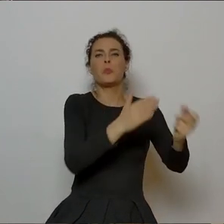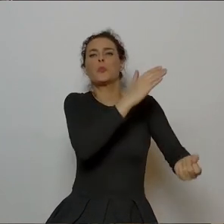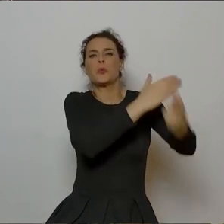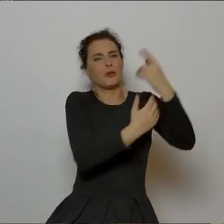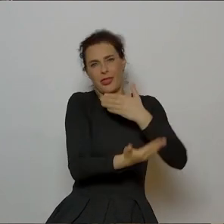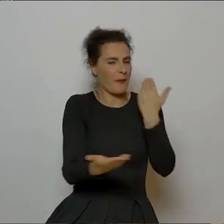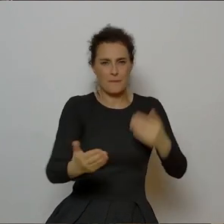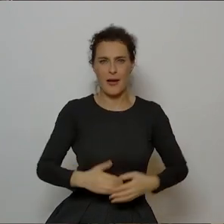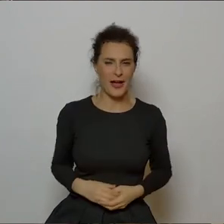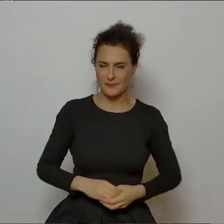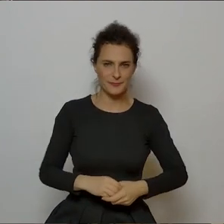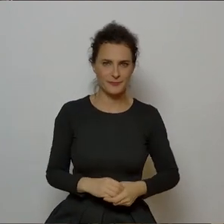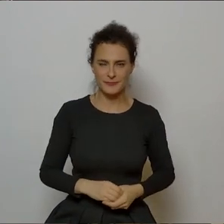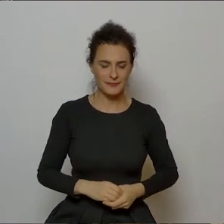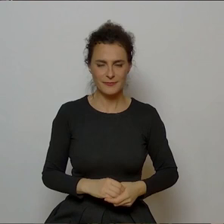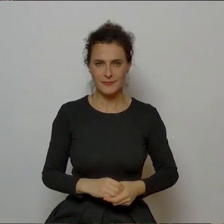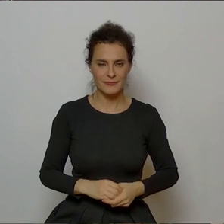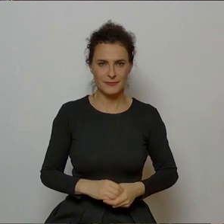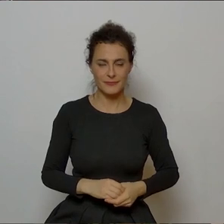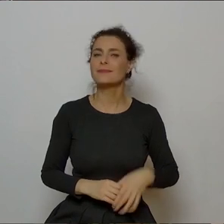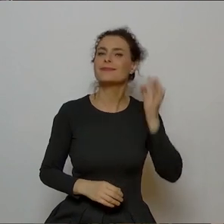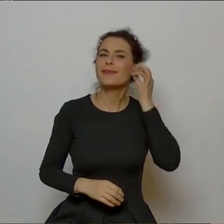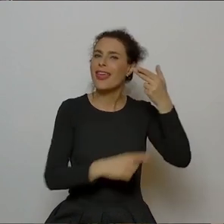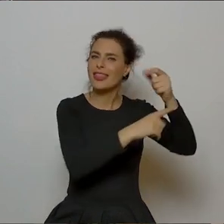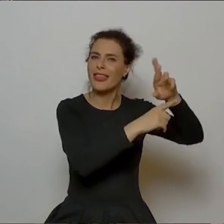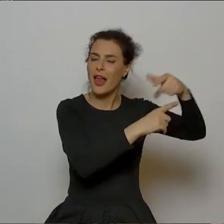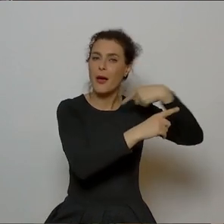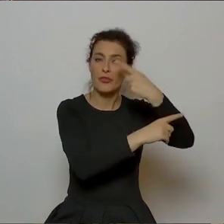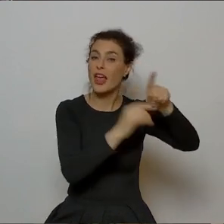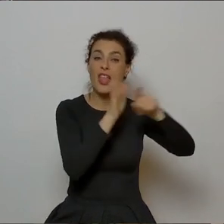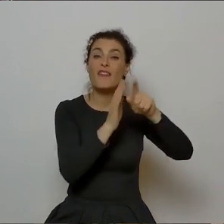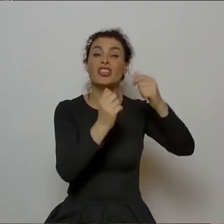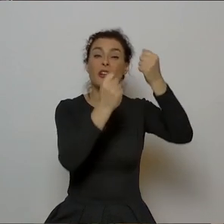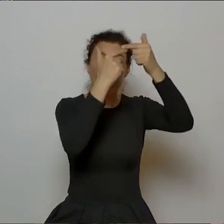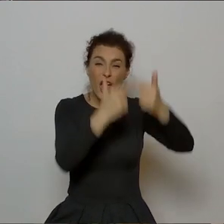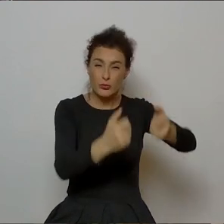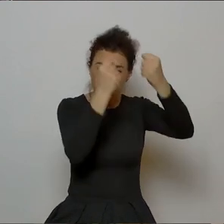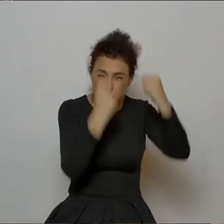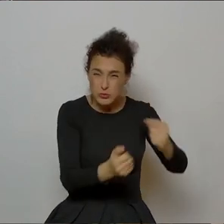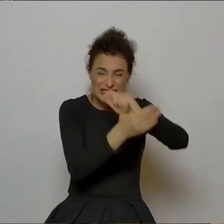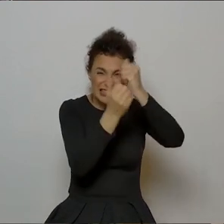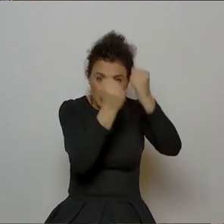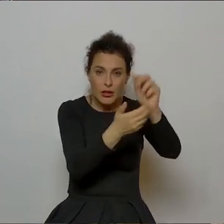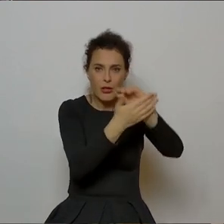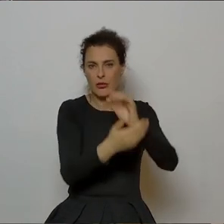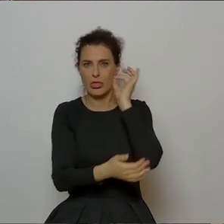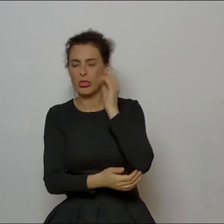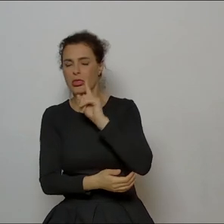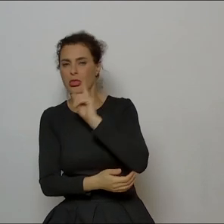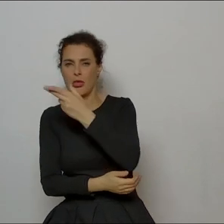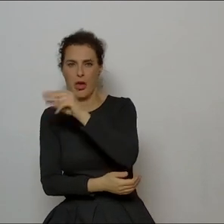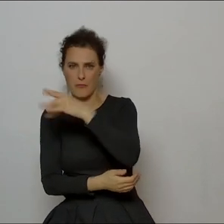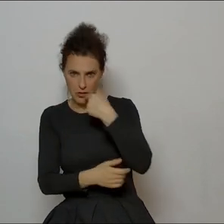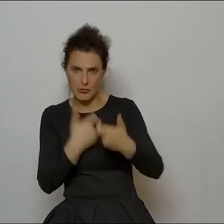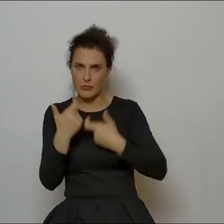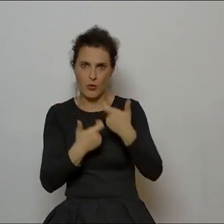wyjątków, bo tak jak powiedziała Natalia, nawet z najtrudniejszego wiersza Czesław Niemen potrafił zrobić piosenkę i to w